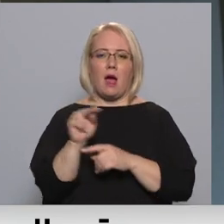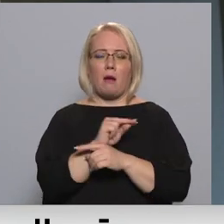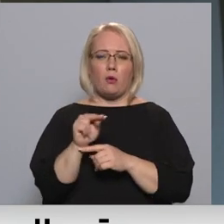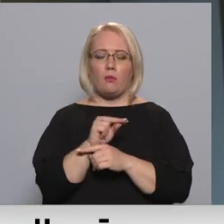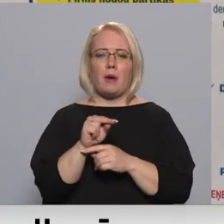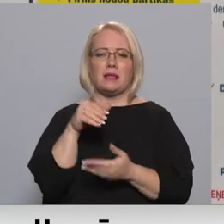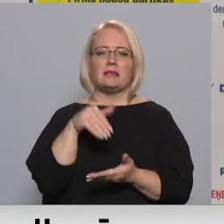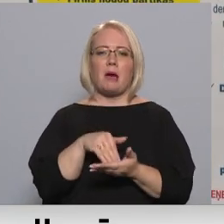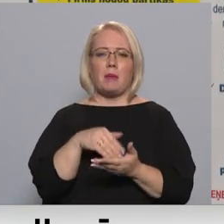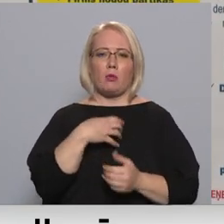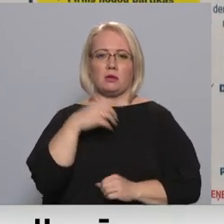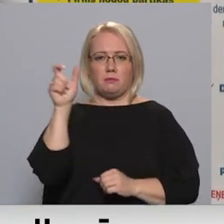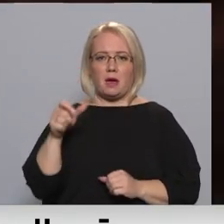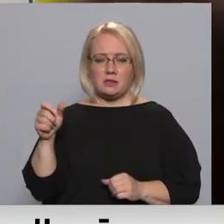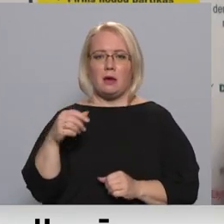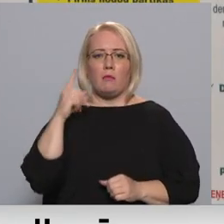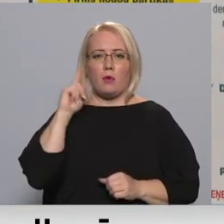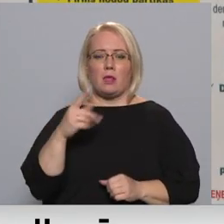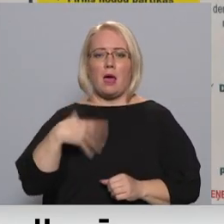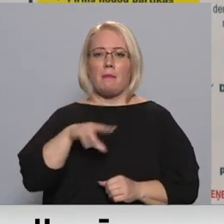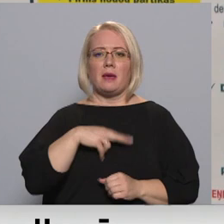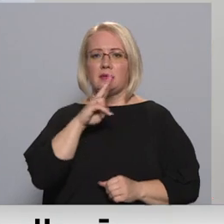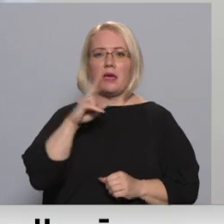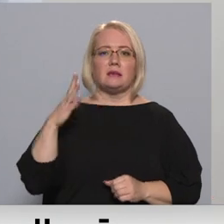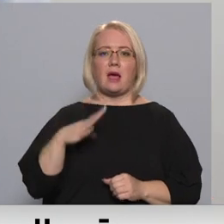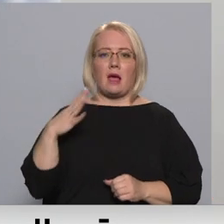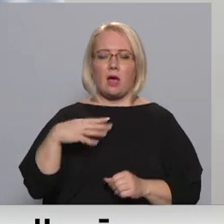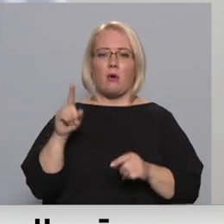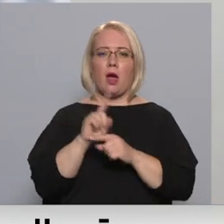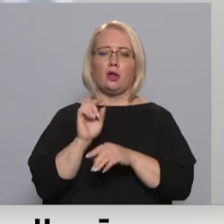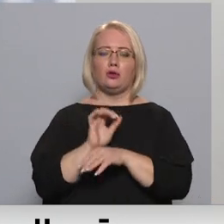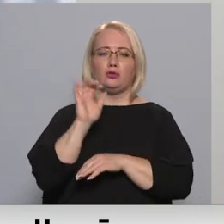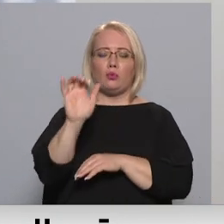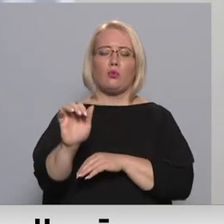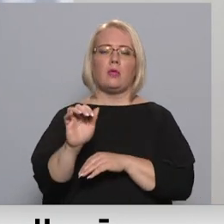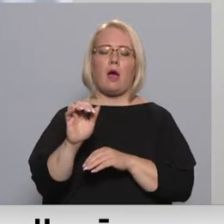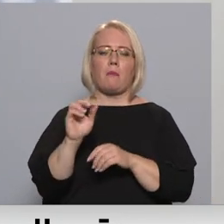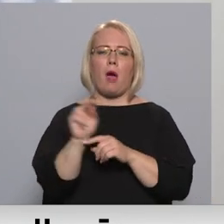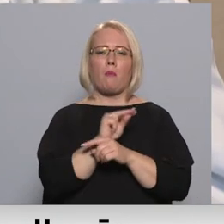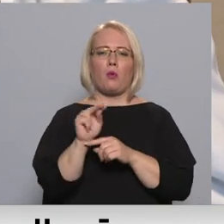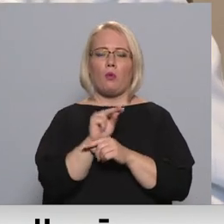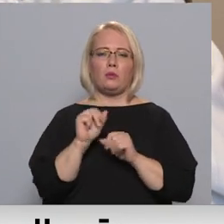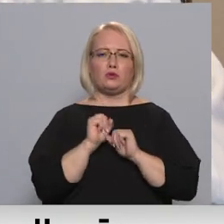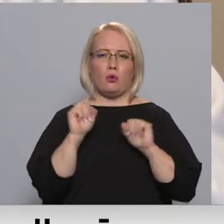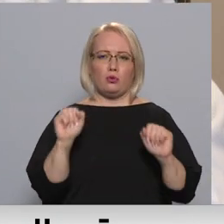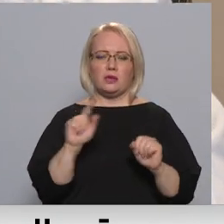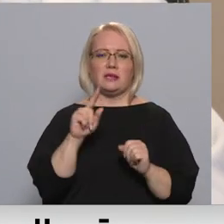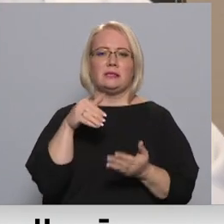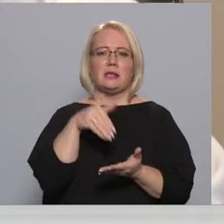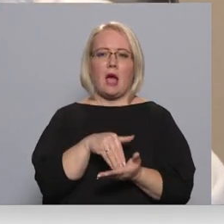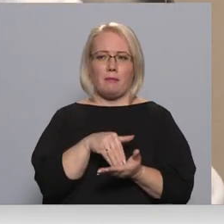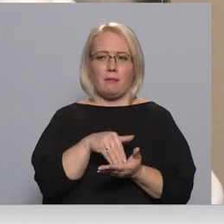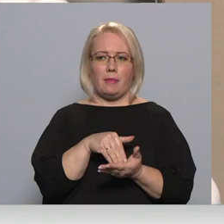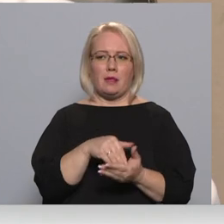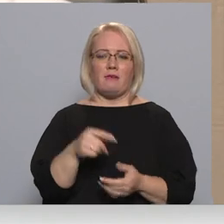Protams, mēs nesagaidot pie viņiem arī sūtām pacientus aprūpēs nodrošināšanai, kas ir stabīli. Tikai sēst dienas,